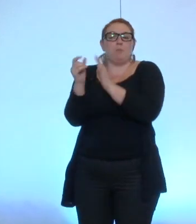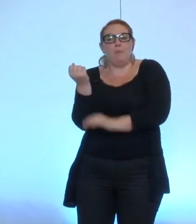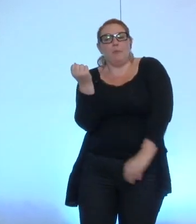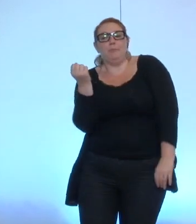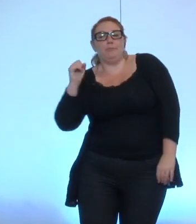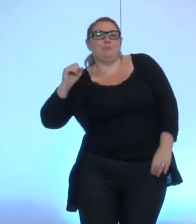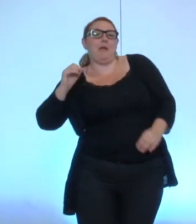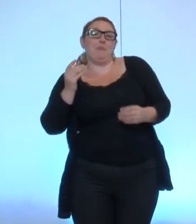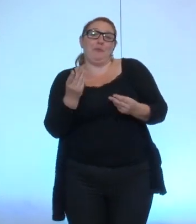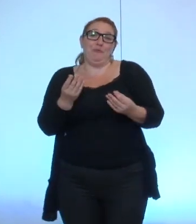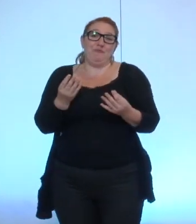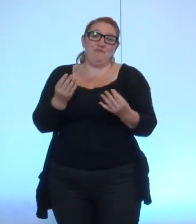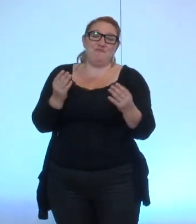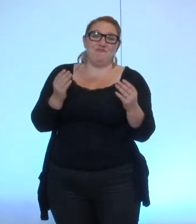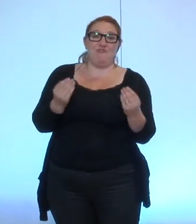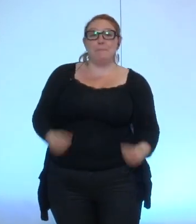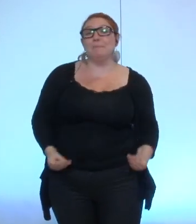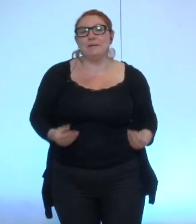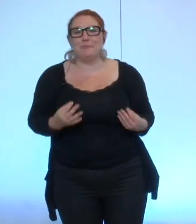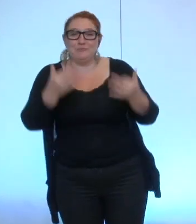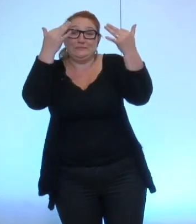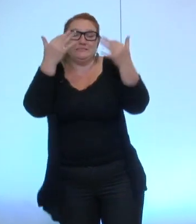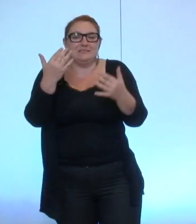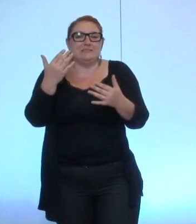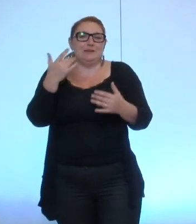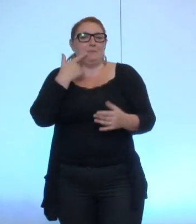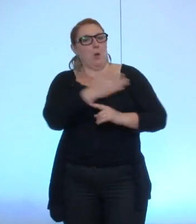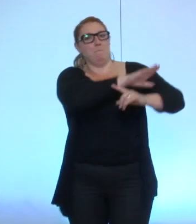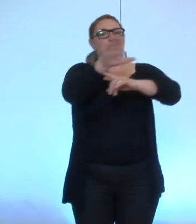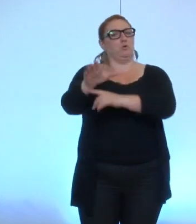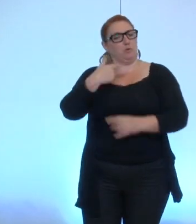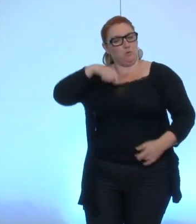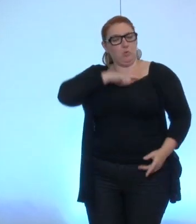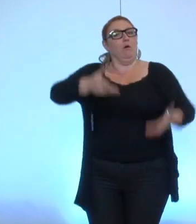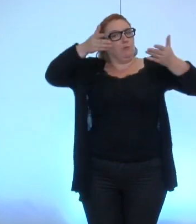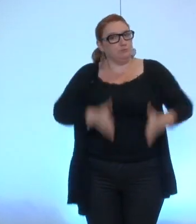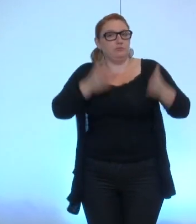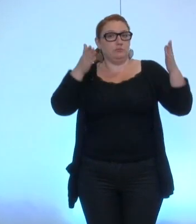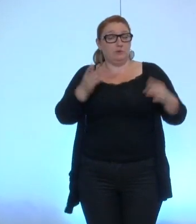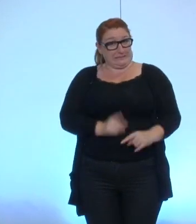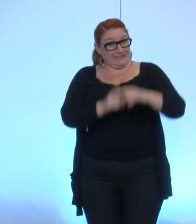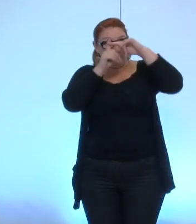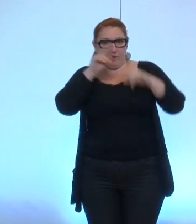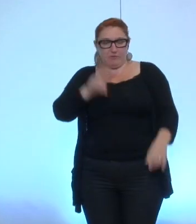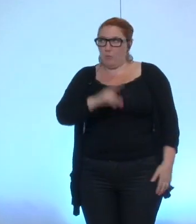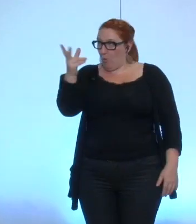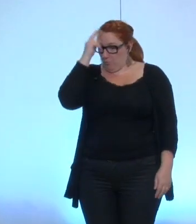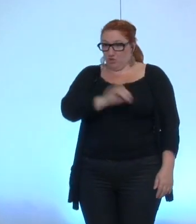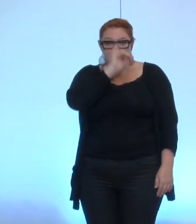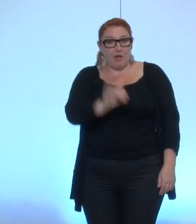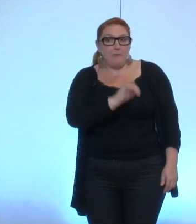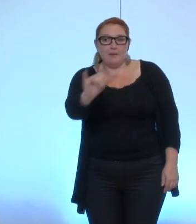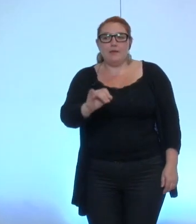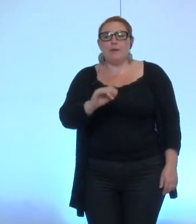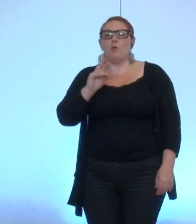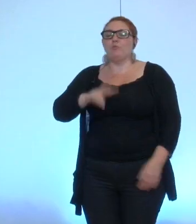friables et que nous donnions un signal je pense que ce serait quelque chose de très bien je n'ai jamais compris même si j